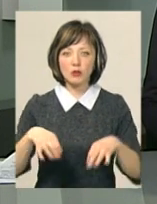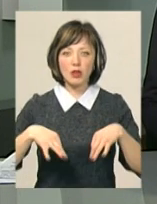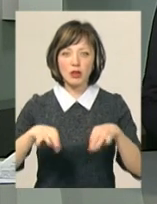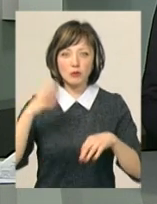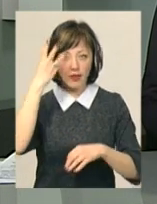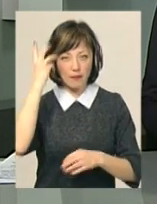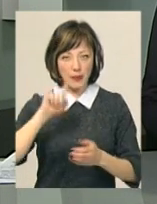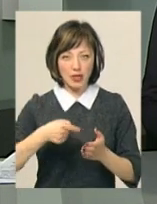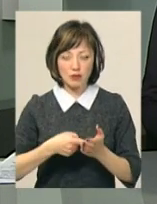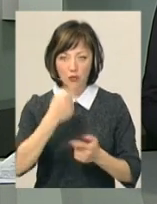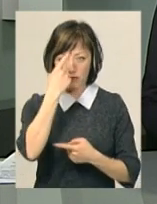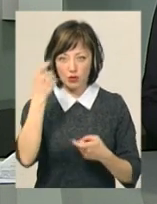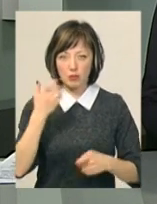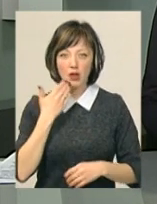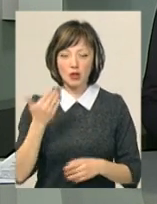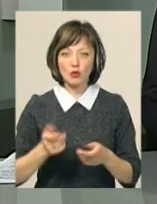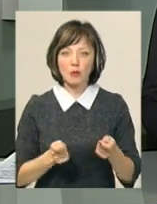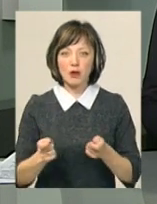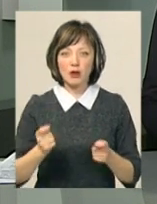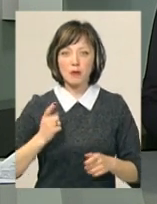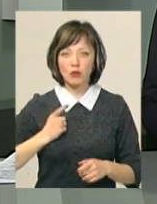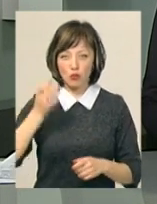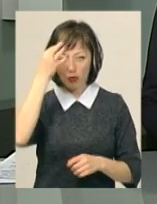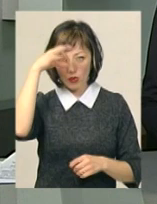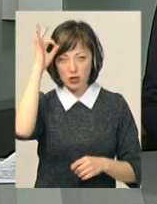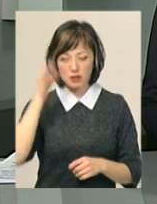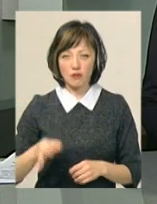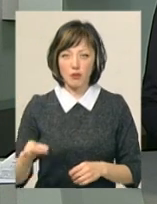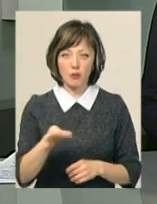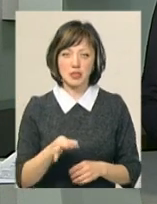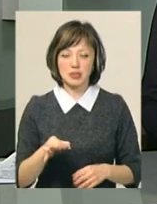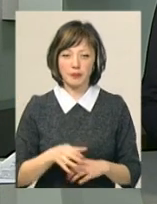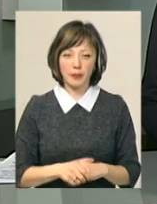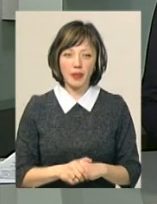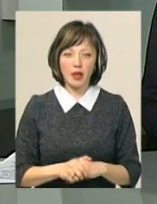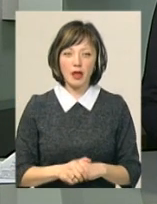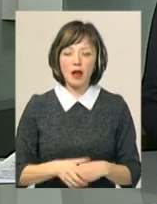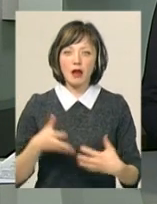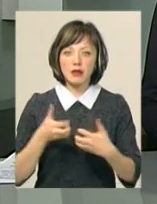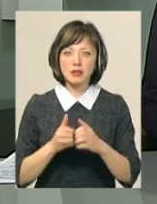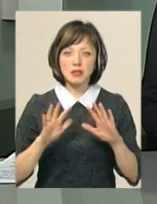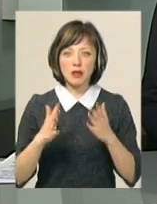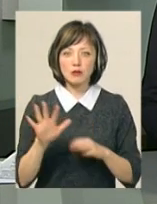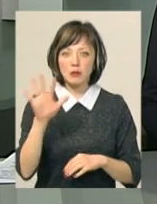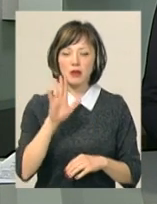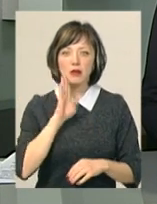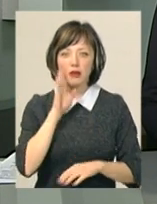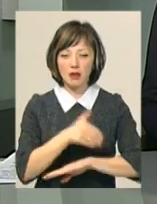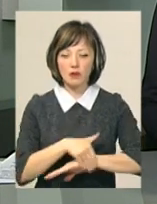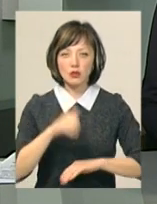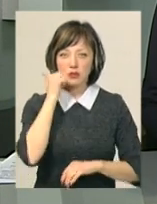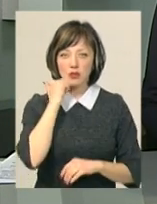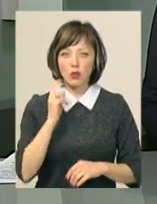Хмельницькому. Про це повідомив речник управління патрульної поліції в області Роман Мартинюк. ДТП, нагадаю, сталося о 5-й ранку на вулиці